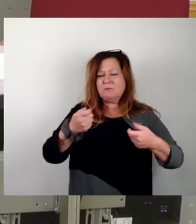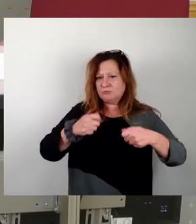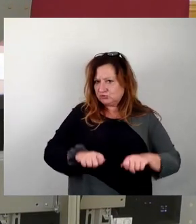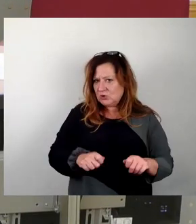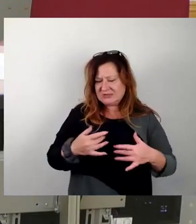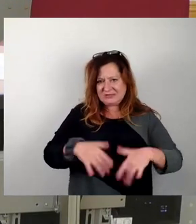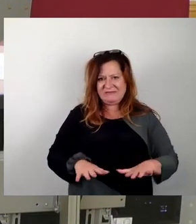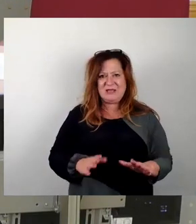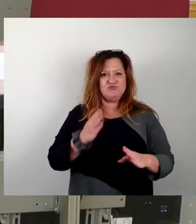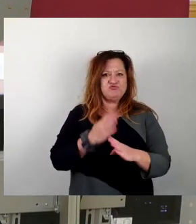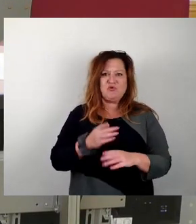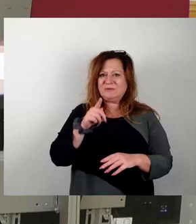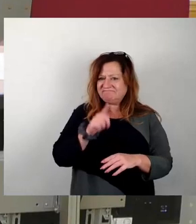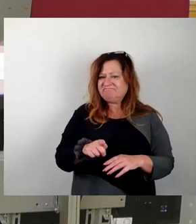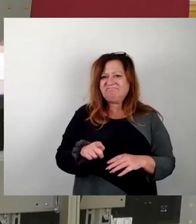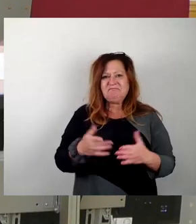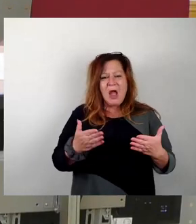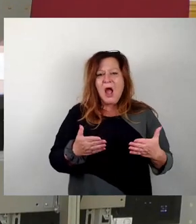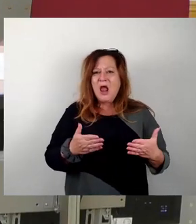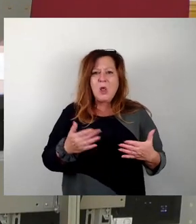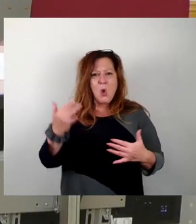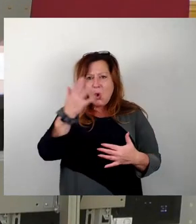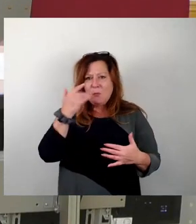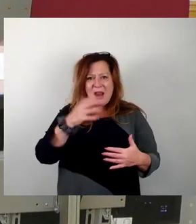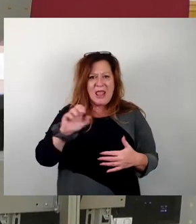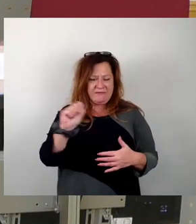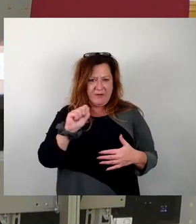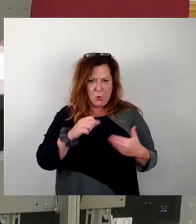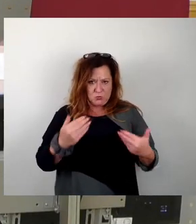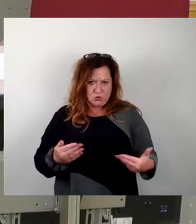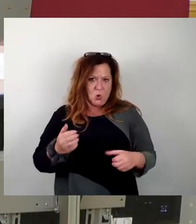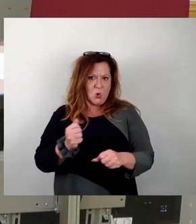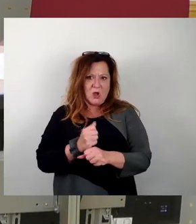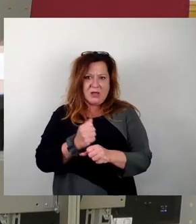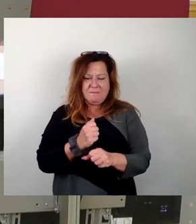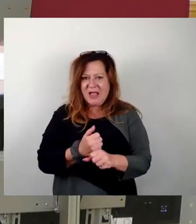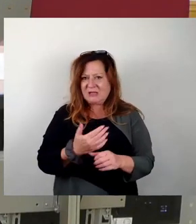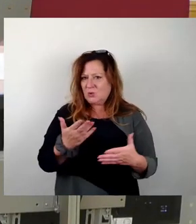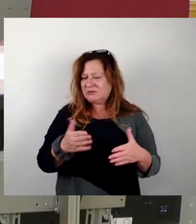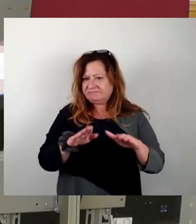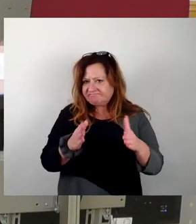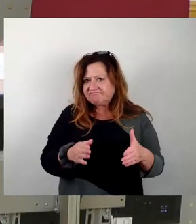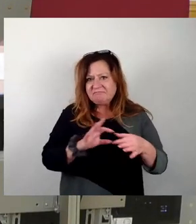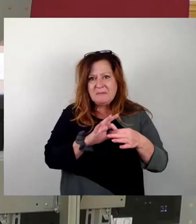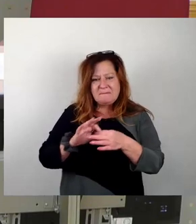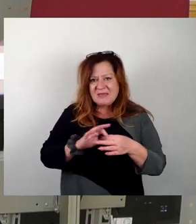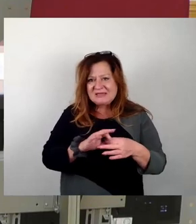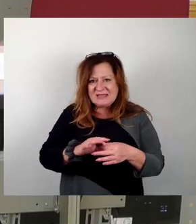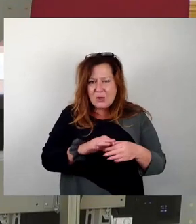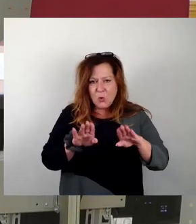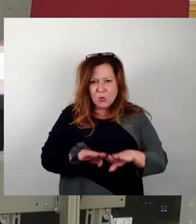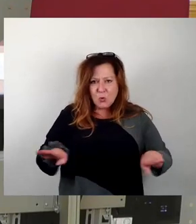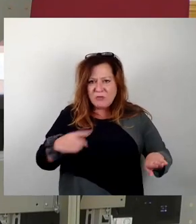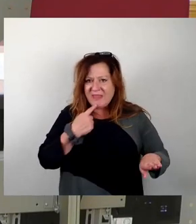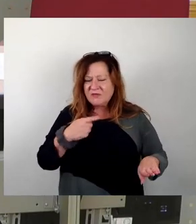das auch mal einzuordnen, warum wurde das denn gemacht und in welcher Beziehung steht das vielleicht zur Grundaussage des Denkmals, ist aus meiner Sicht